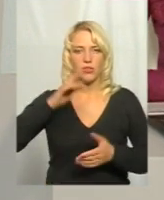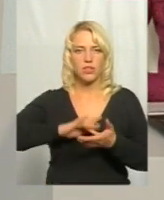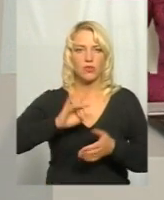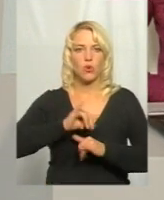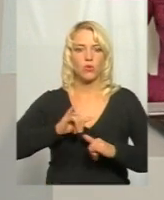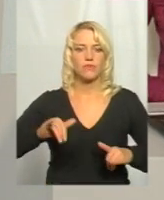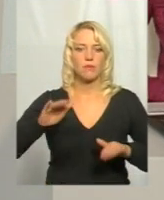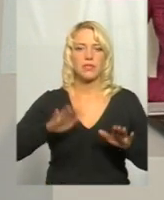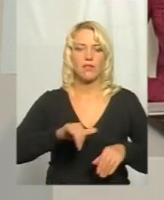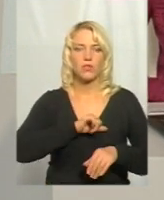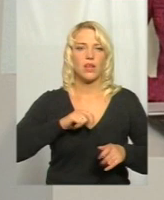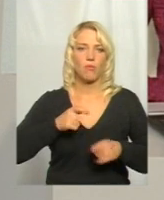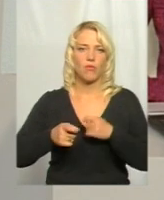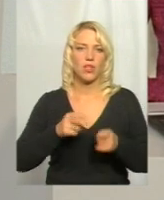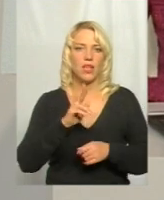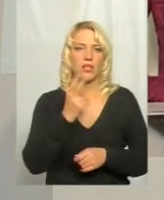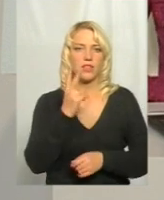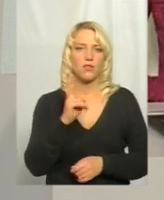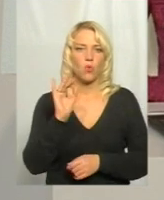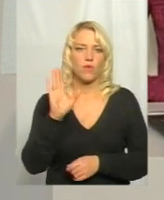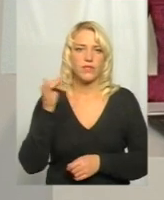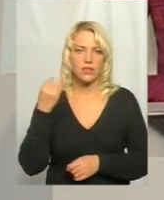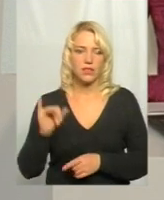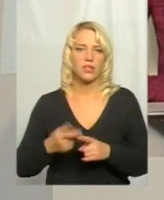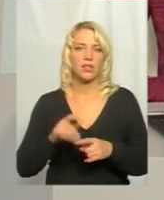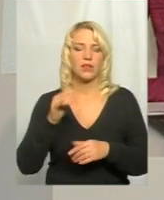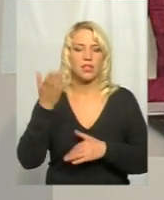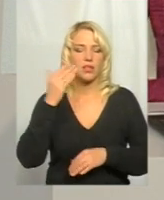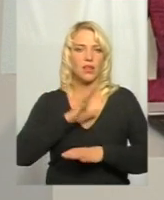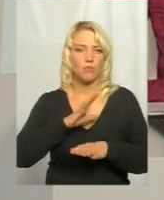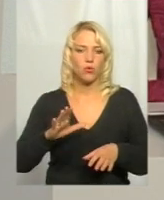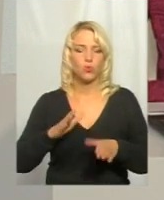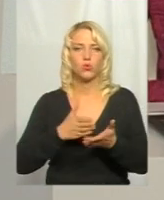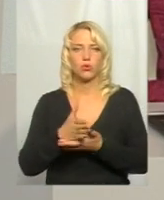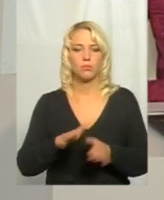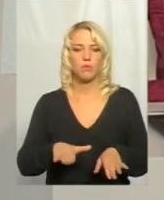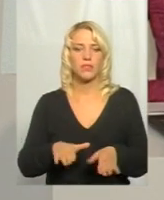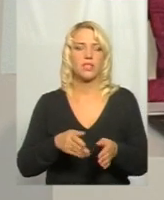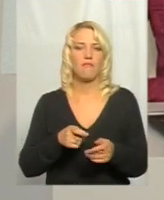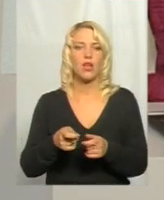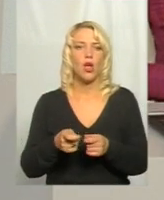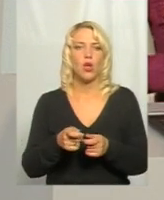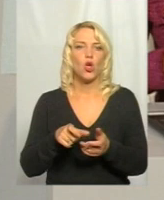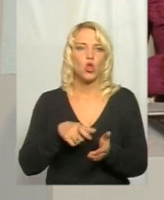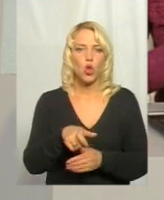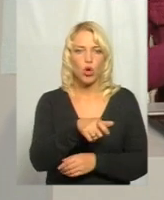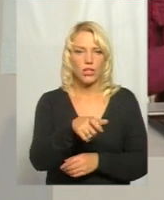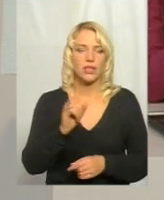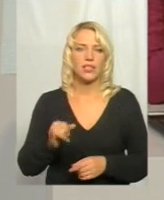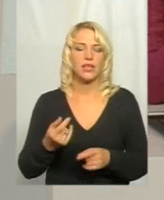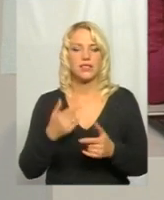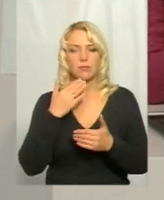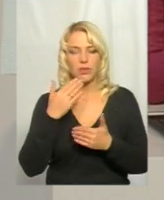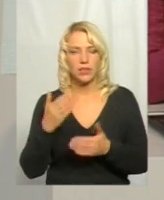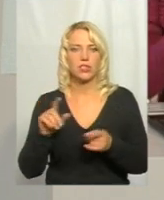місцевого самоврядування Сергій Яцковський. Тоді ще не було служби місцевих доріг. Скажіть, пане Сергію, чи в цьому році ваше